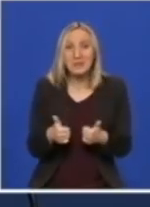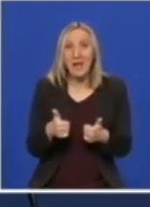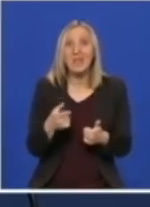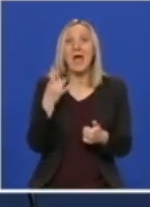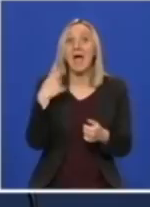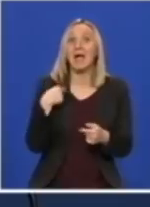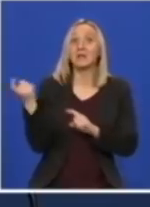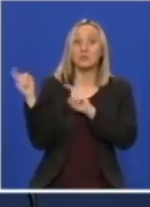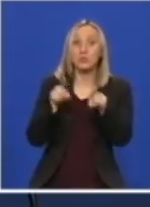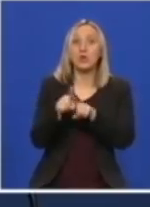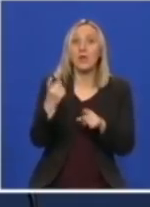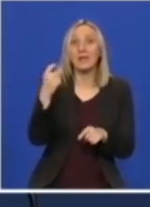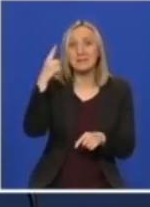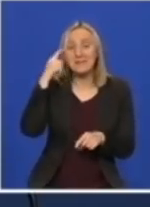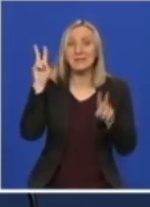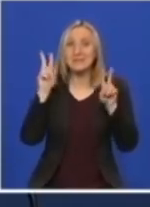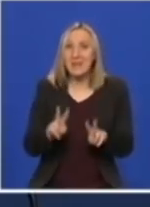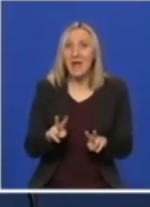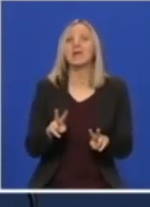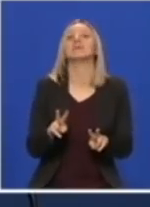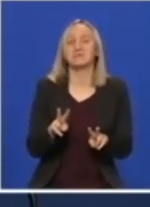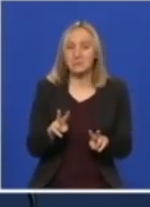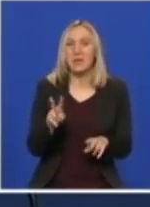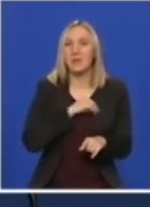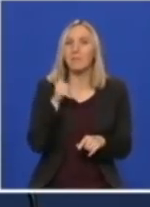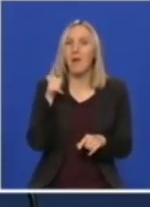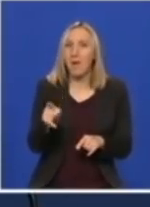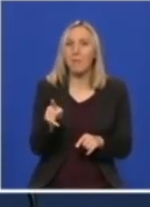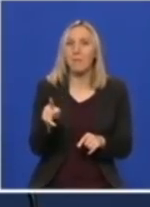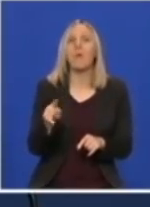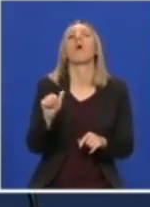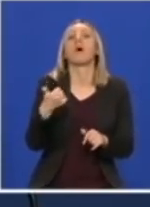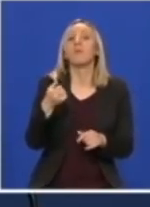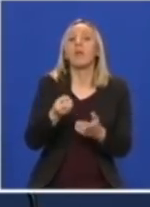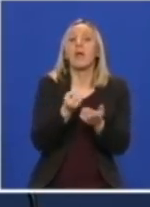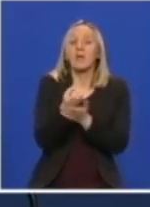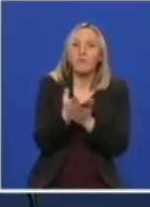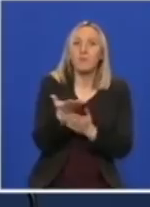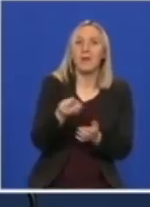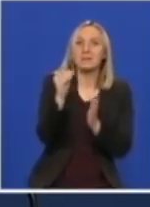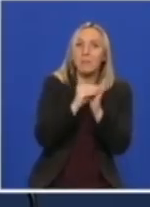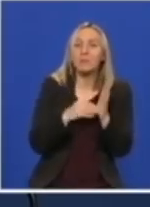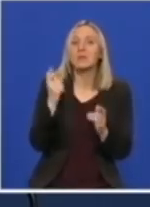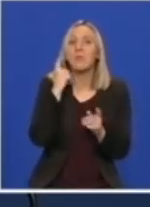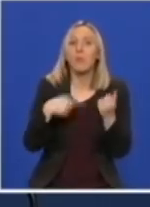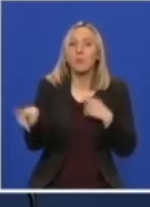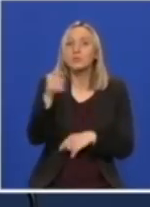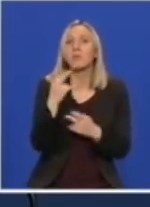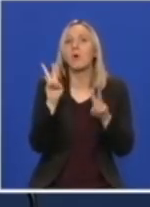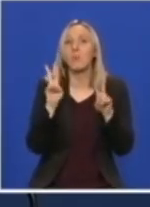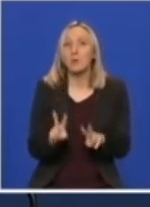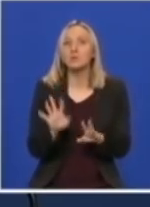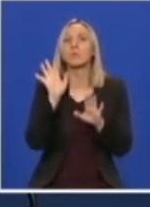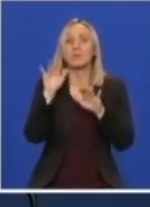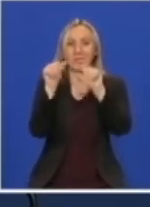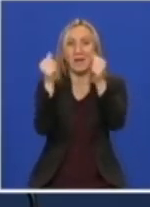došle kolege iz Kine, zaista najrelevantnije, najdostupnije podatke i pokušavamo koliko smo u mogućnosti da takav